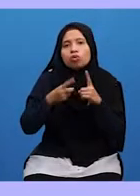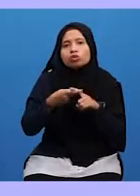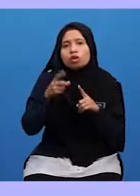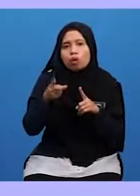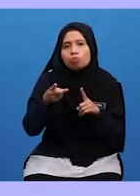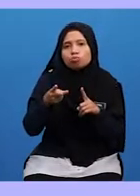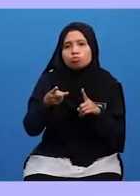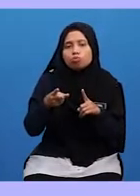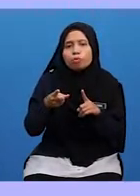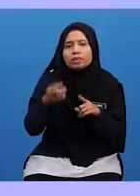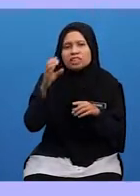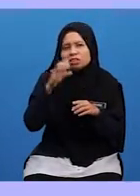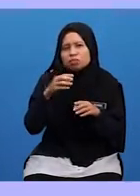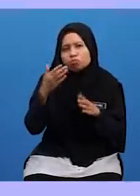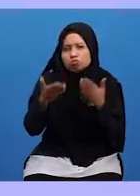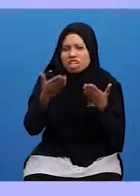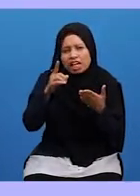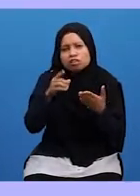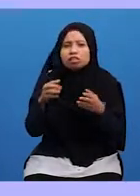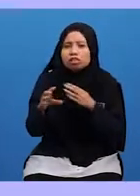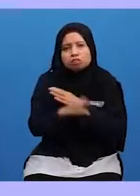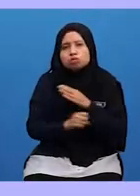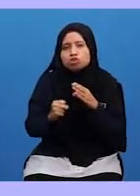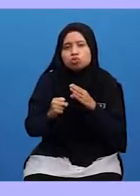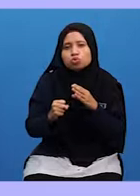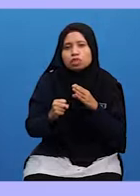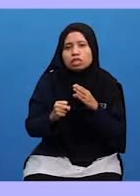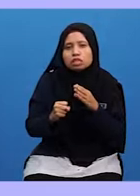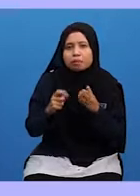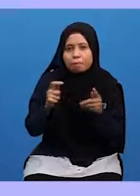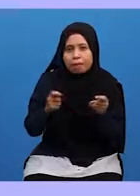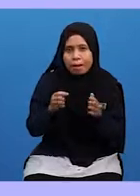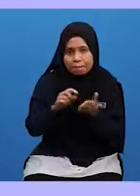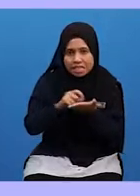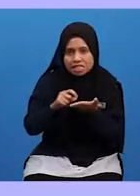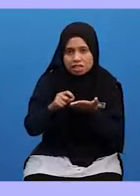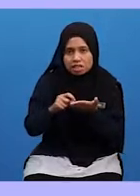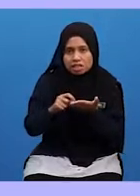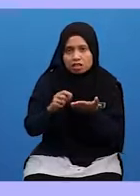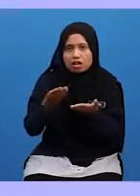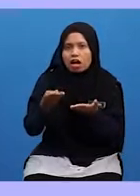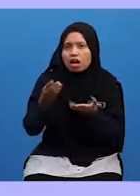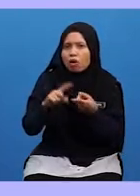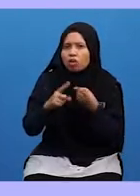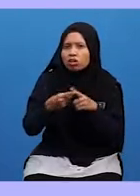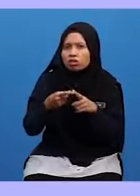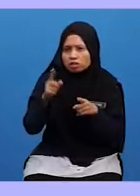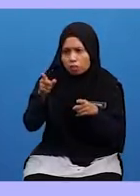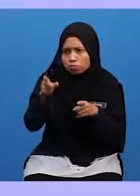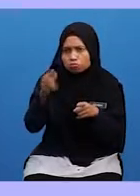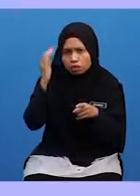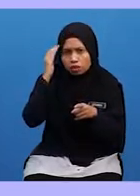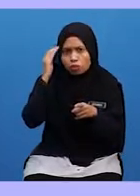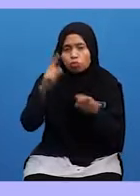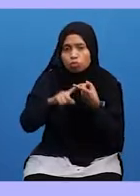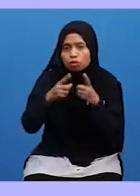Kawan Kamu Dituduh Mencuri Bekas Pencil Kamu Tahu Bahawa Kawan Kamu Itu Yang Mengambilnya Kerana